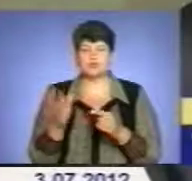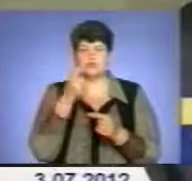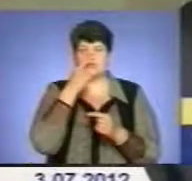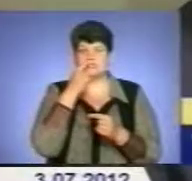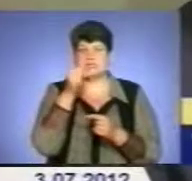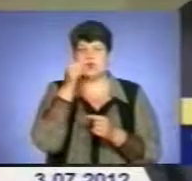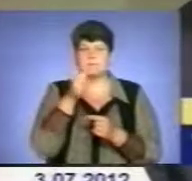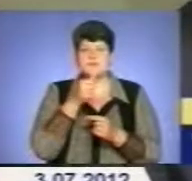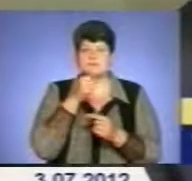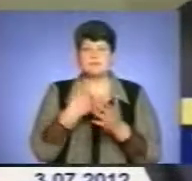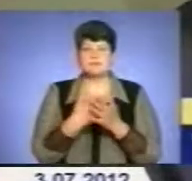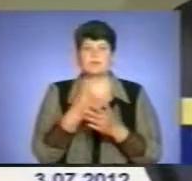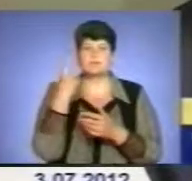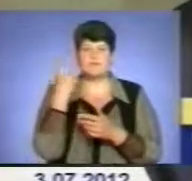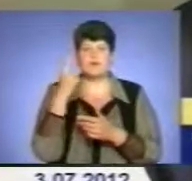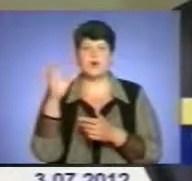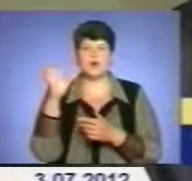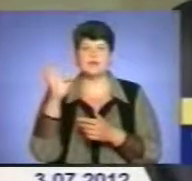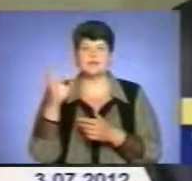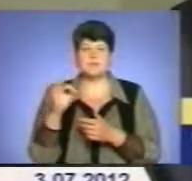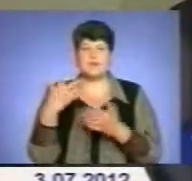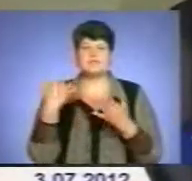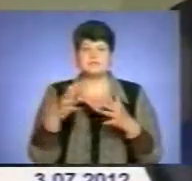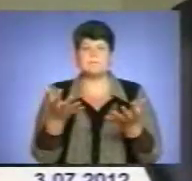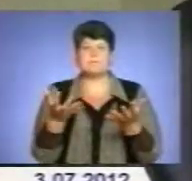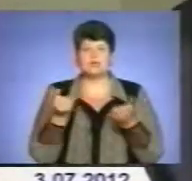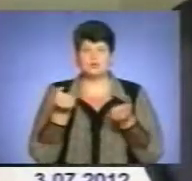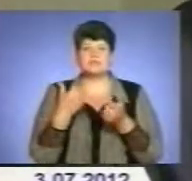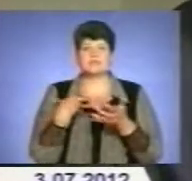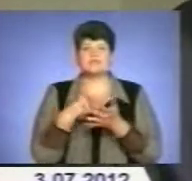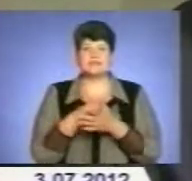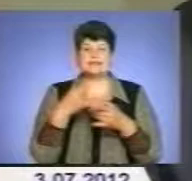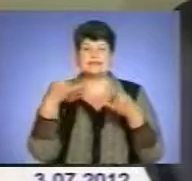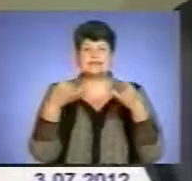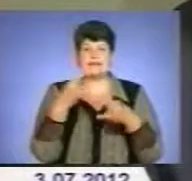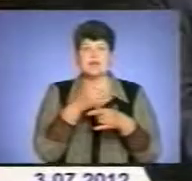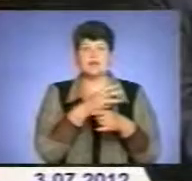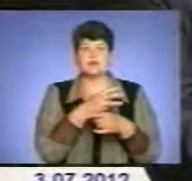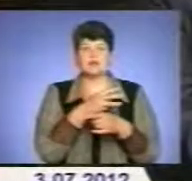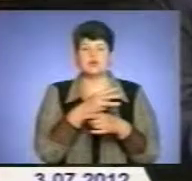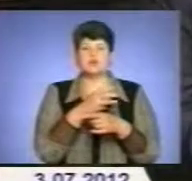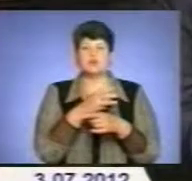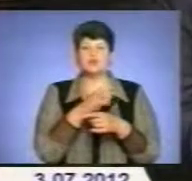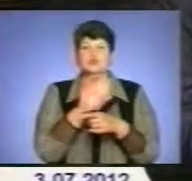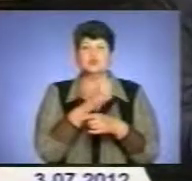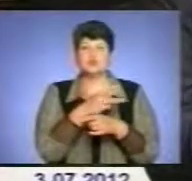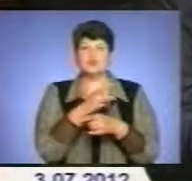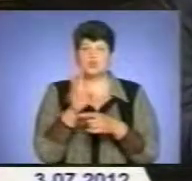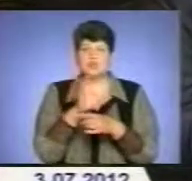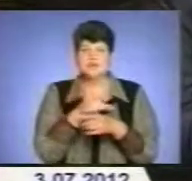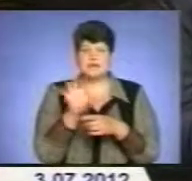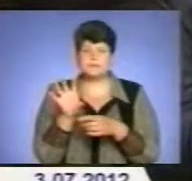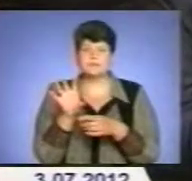Я думаю, що до 1 октября всі отримують свої телетюнери, ті, хто написав такі заявки. Ми вже отримали першу партію